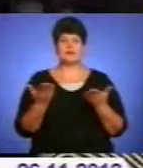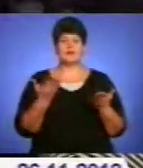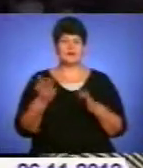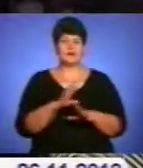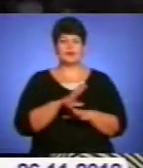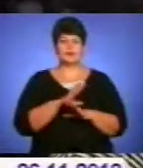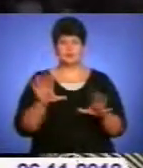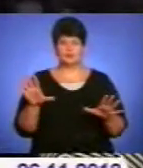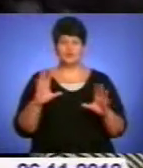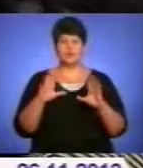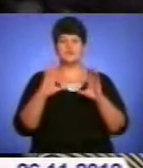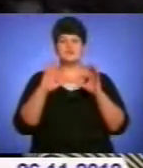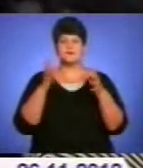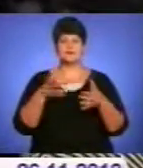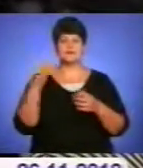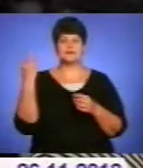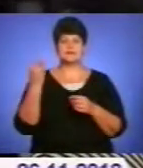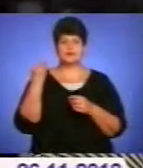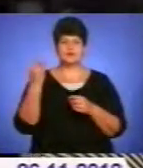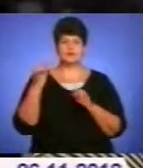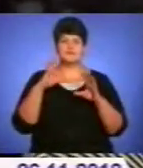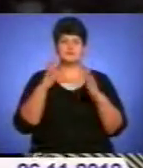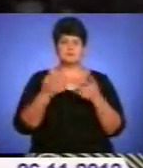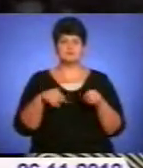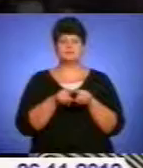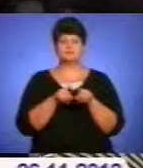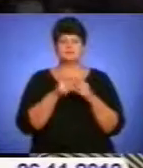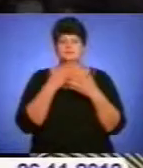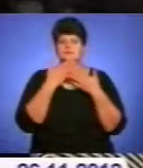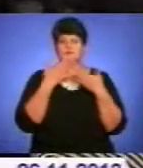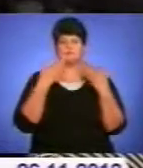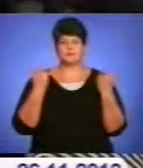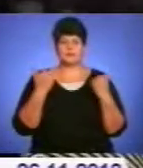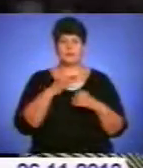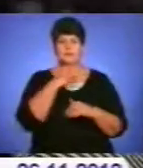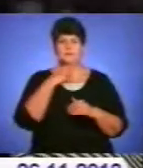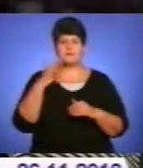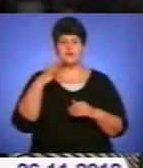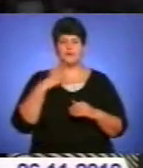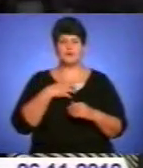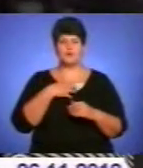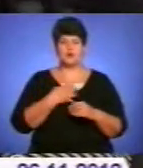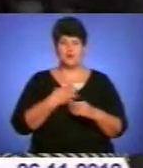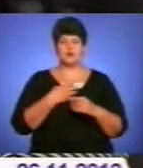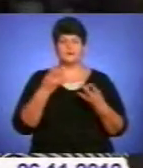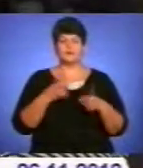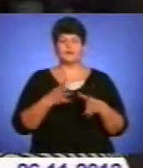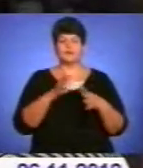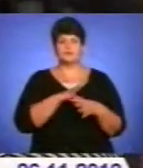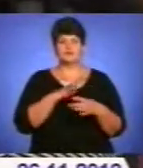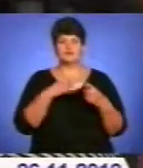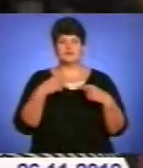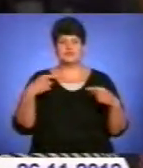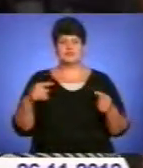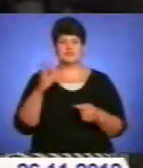було в світовій історії. Світ подібного нічого не знає. Багато гори лихоліть на землі, пережили люди в різні